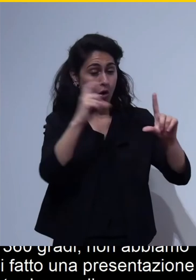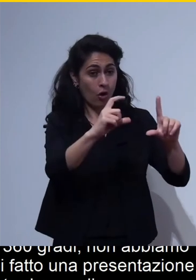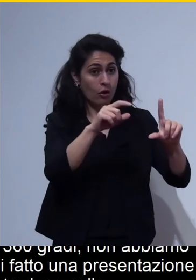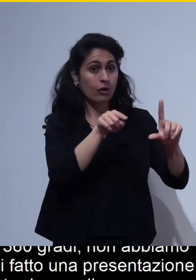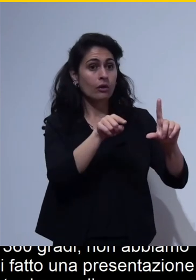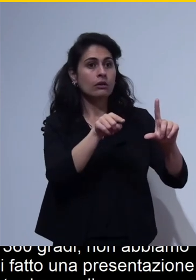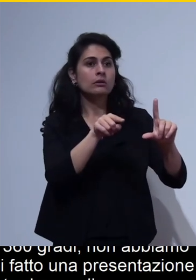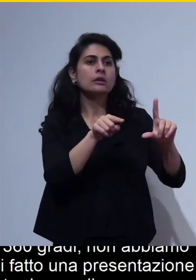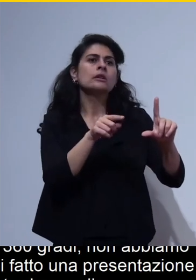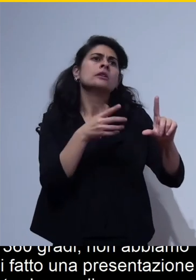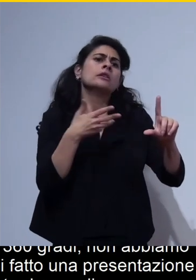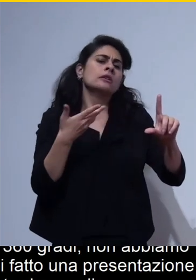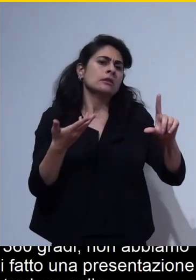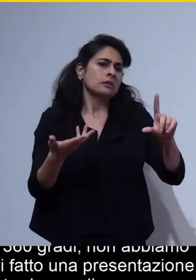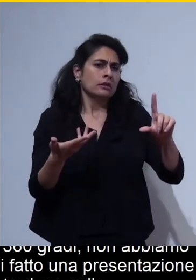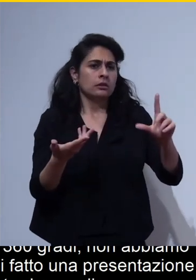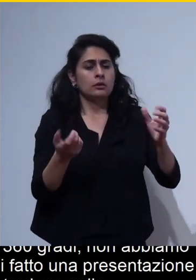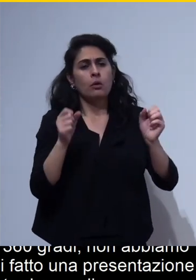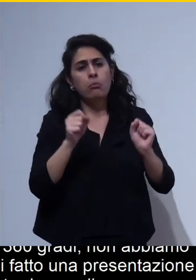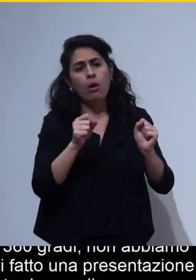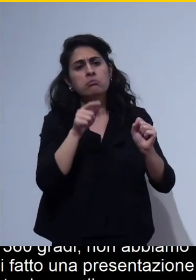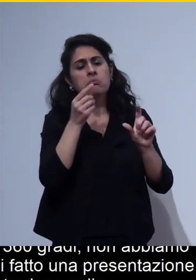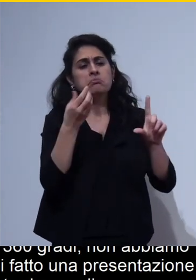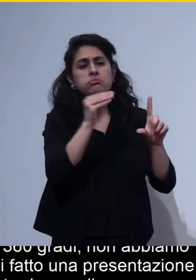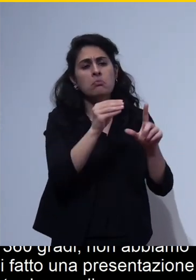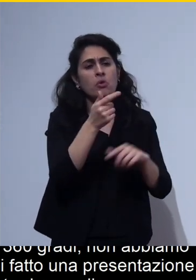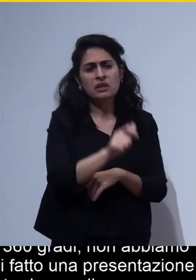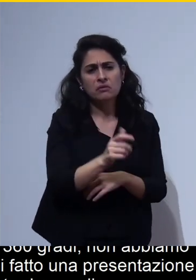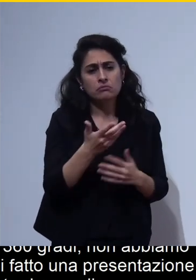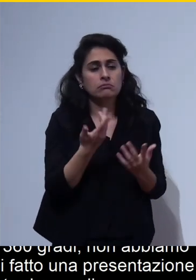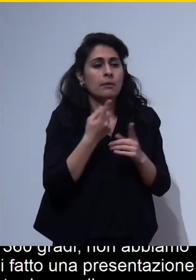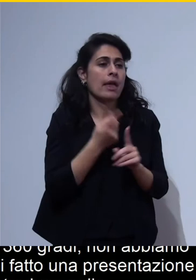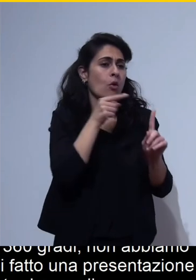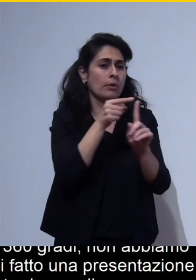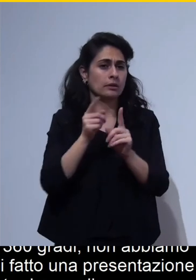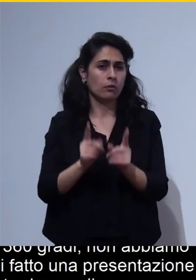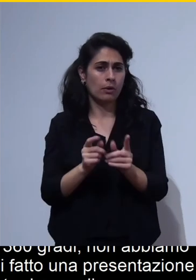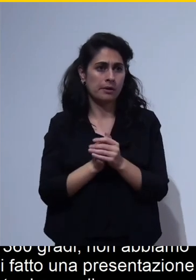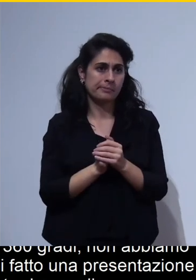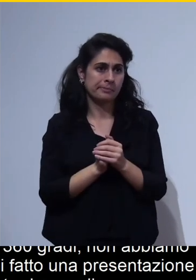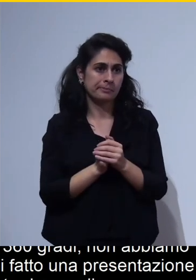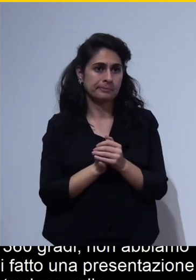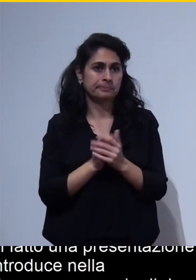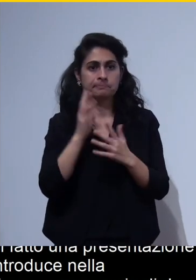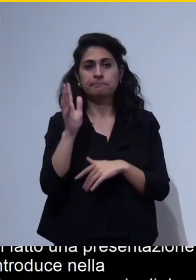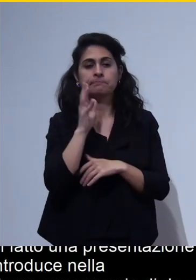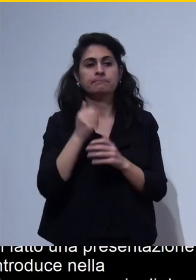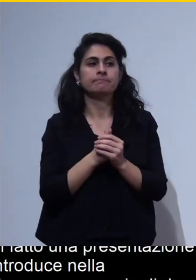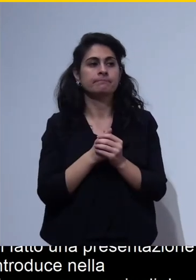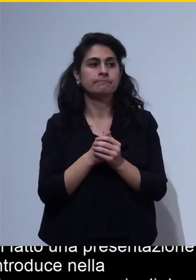differenti obiettivi pensiamo per esempio dover introdurre un grafico di una di una funzione